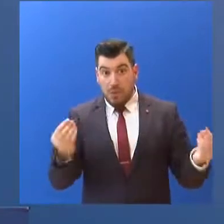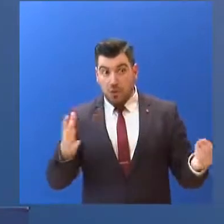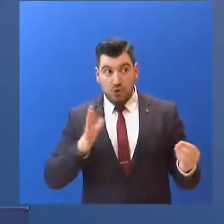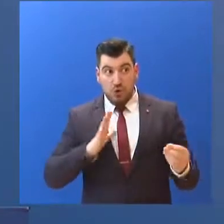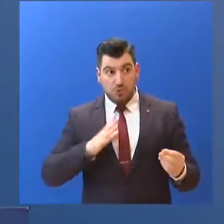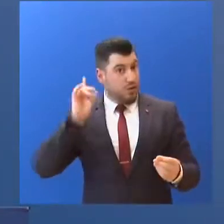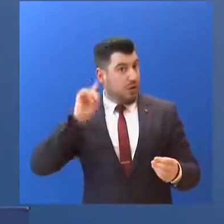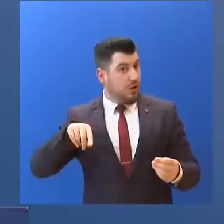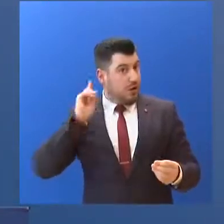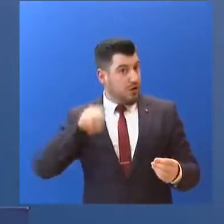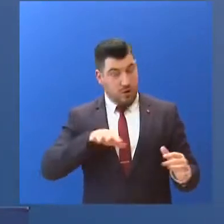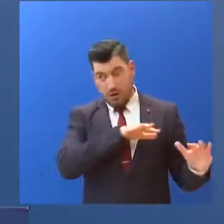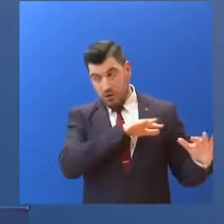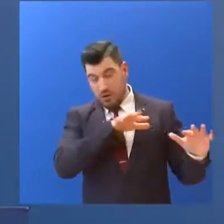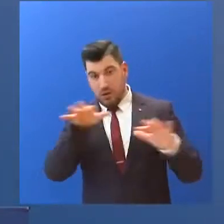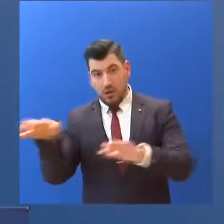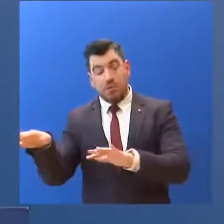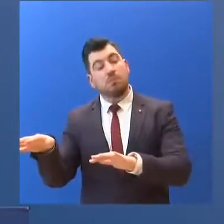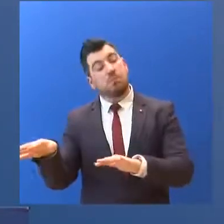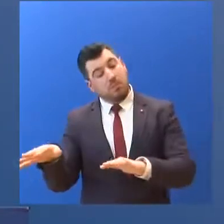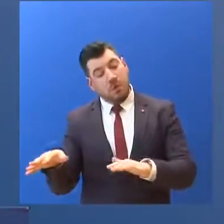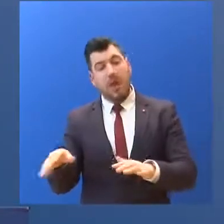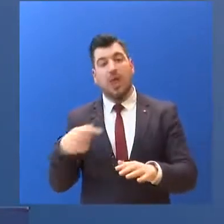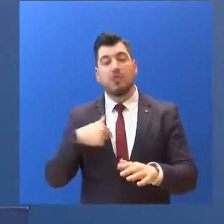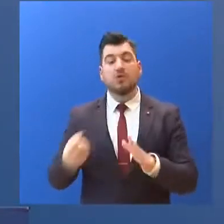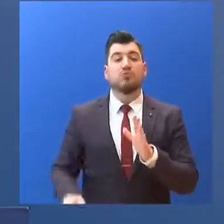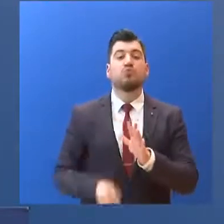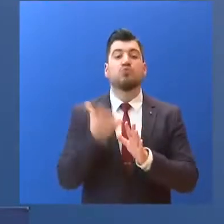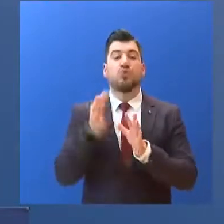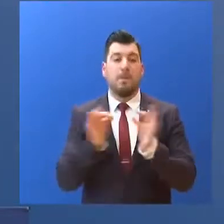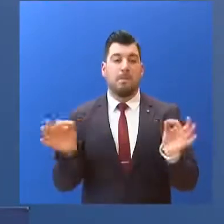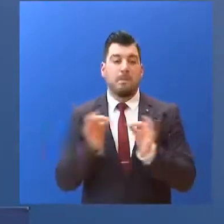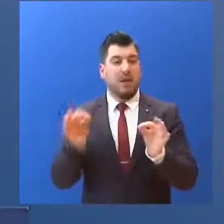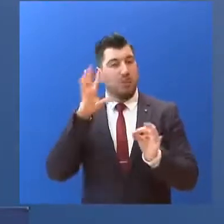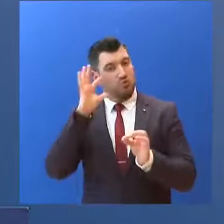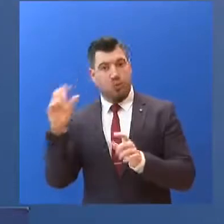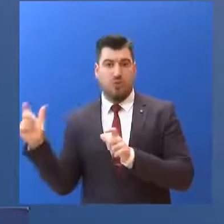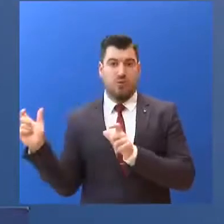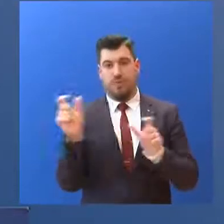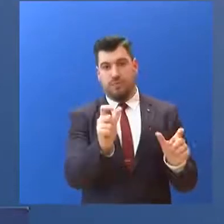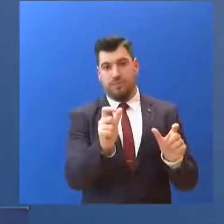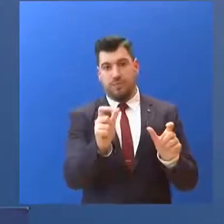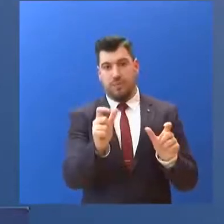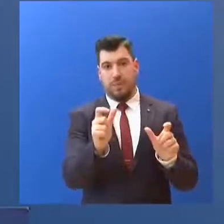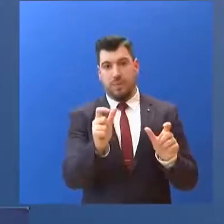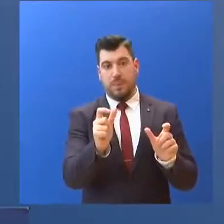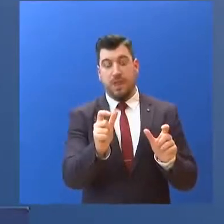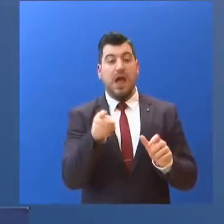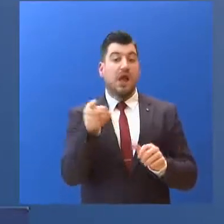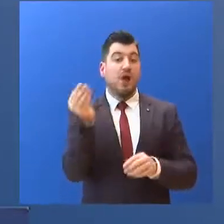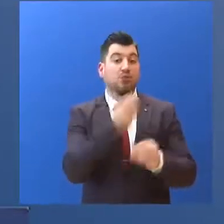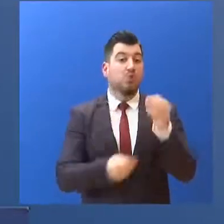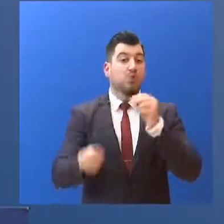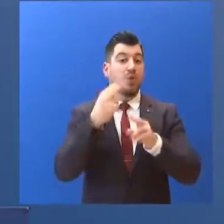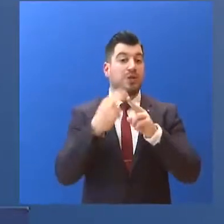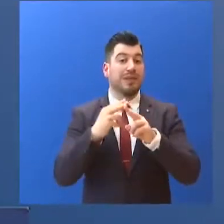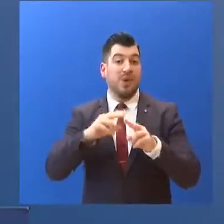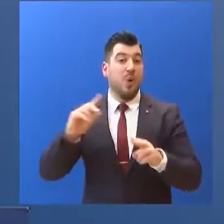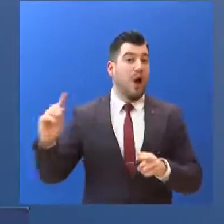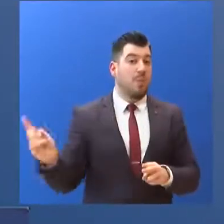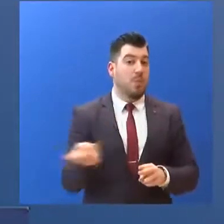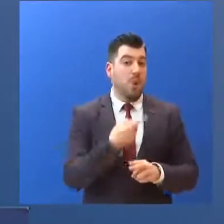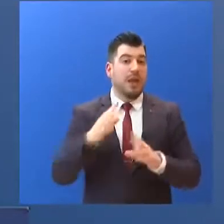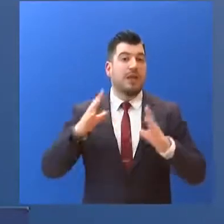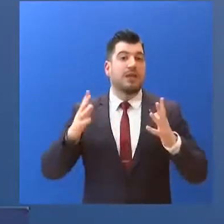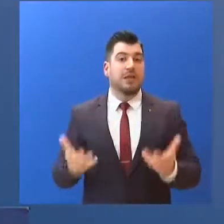υπάρχουν στο τραπέζι... και θα κάνουμε ό,τι χρειαστεί για να το αποτρέψουμε αυτό. Το ζήτημα όμως το οποίο είναι πιο σημαντικό από όλα... είναι ότι